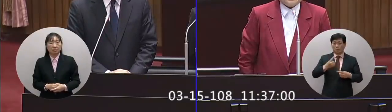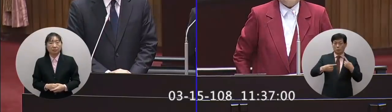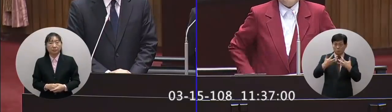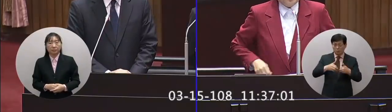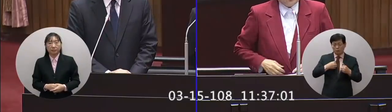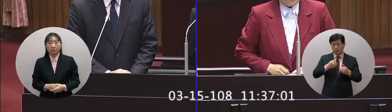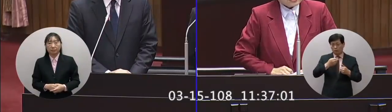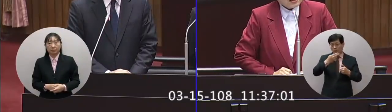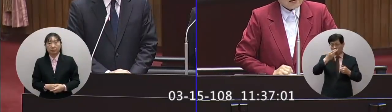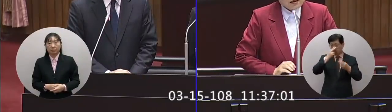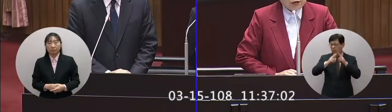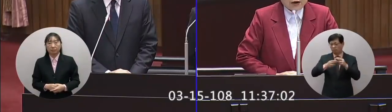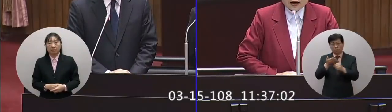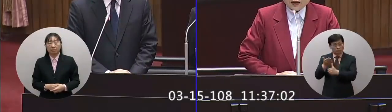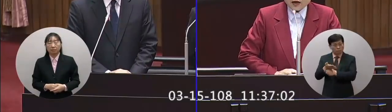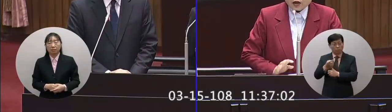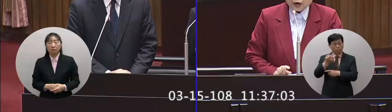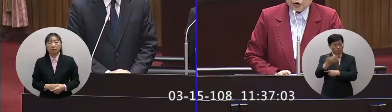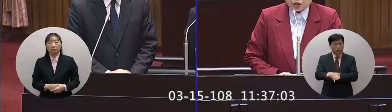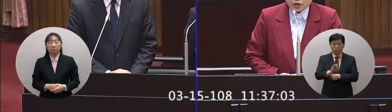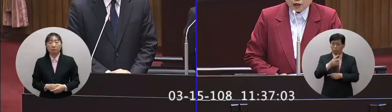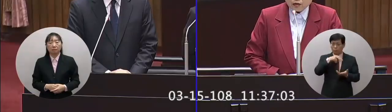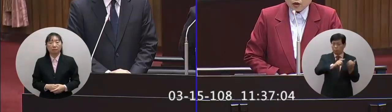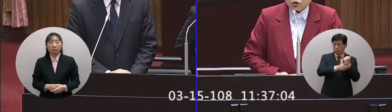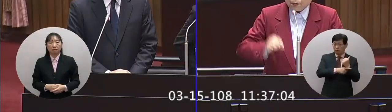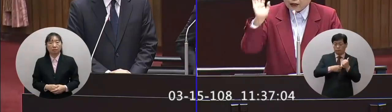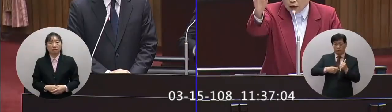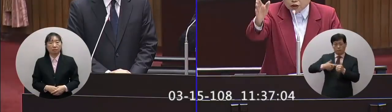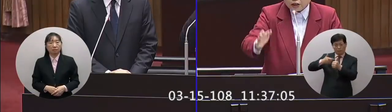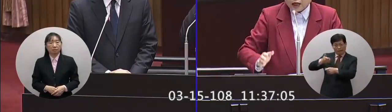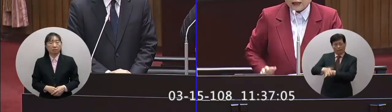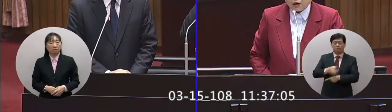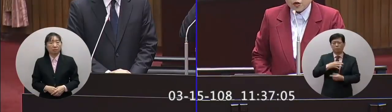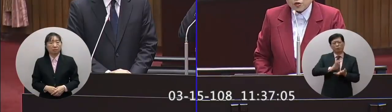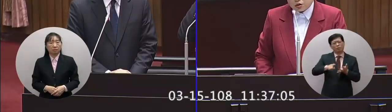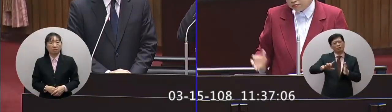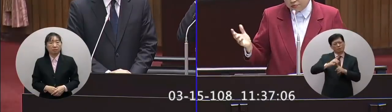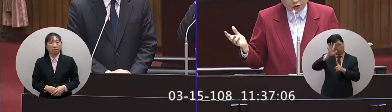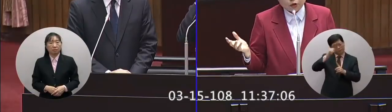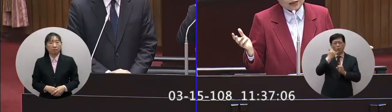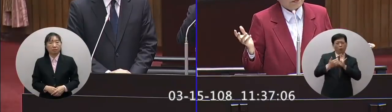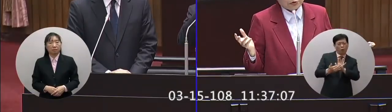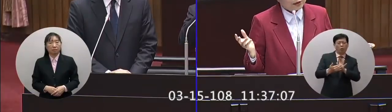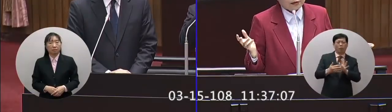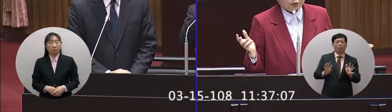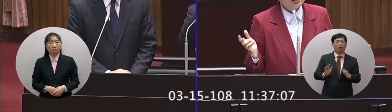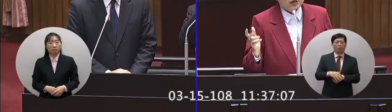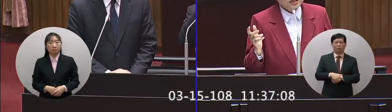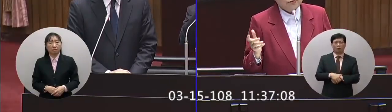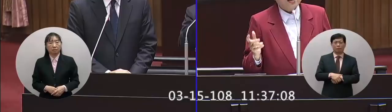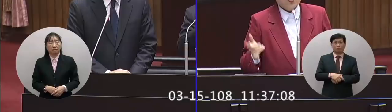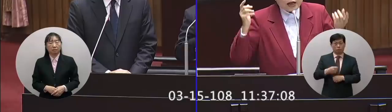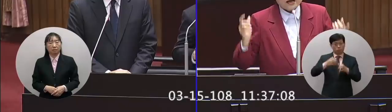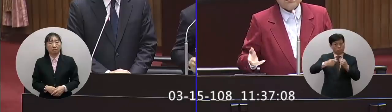人致死為什麼要立法給予死刑就是不要再用金帳來逃避死刑我要講白就是這樣子